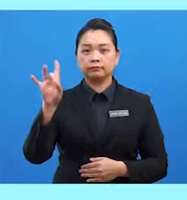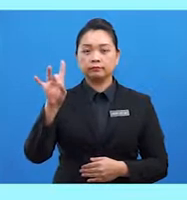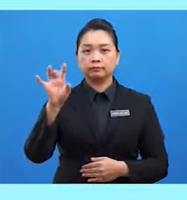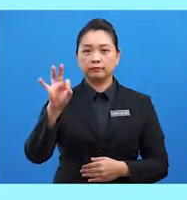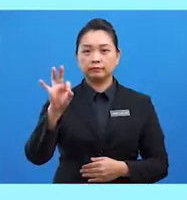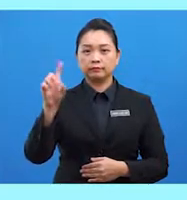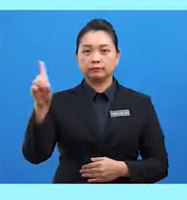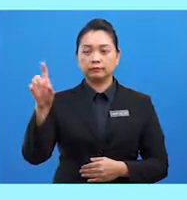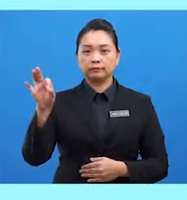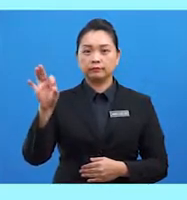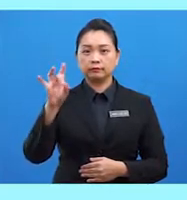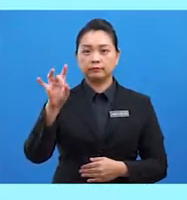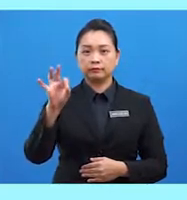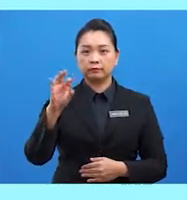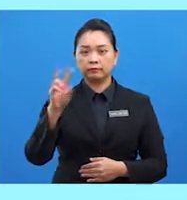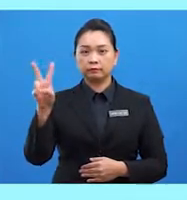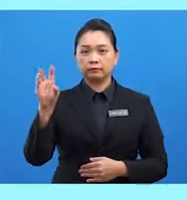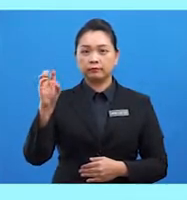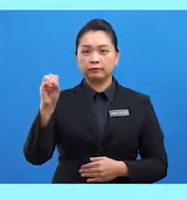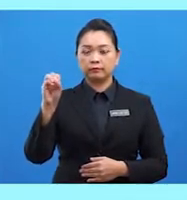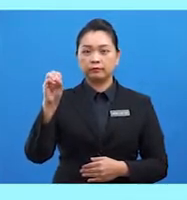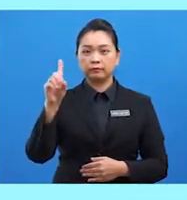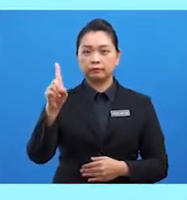dan 2015.